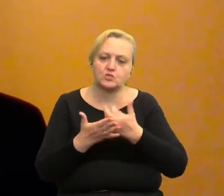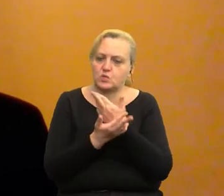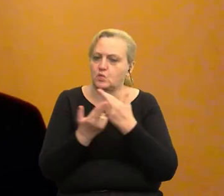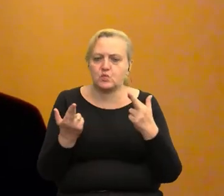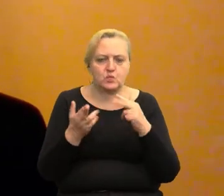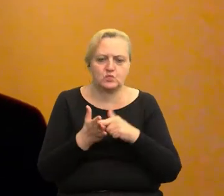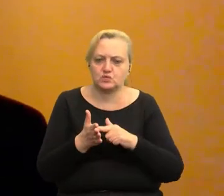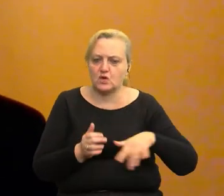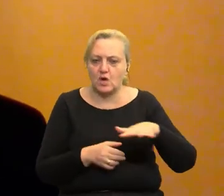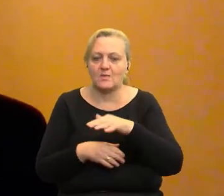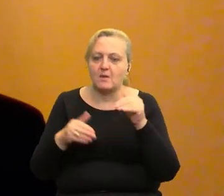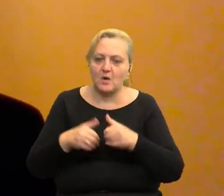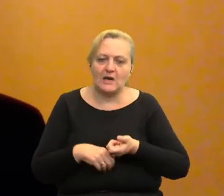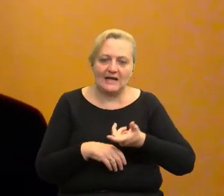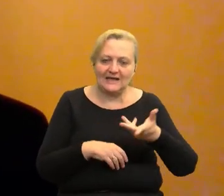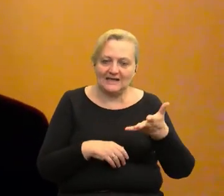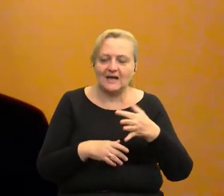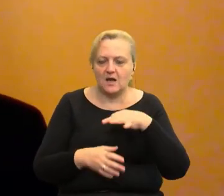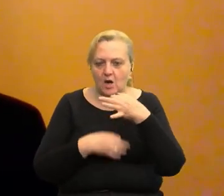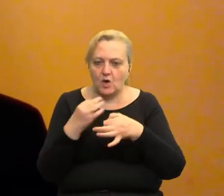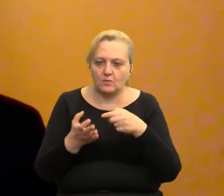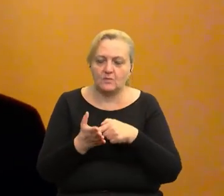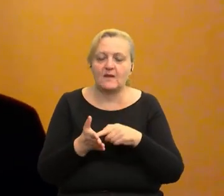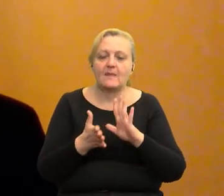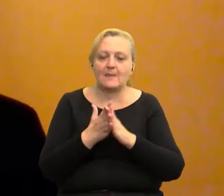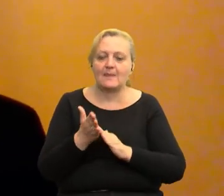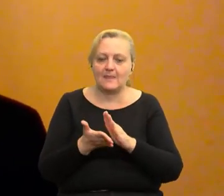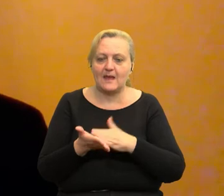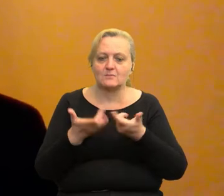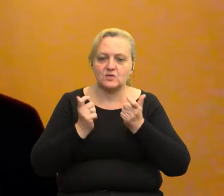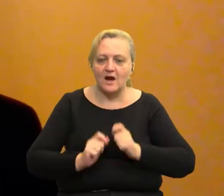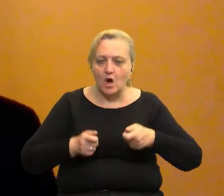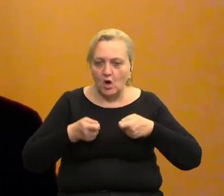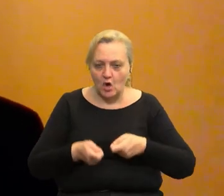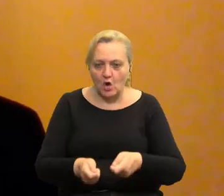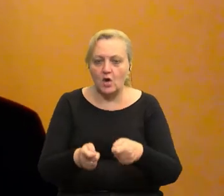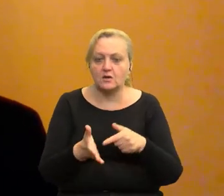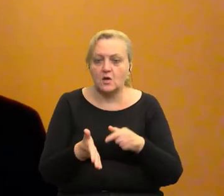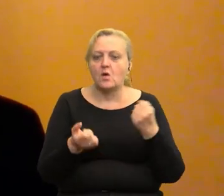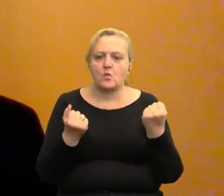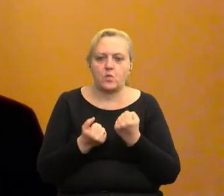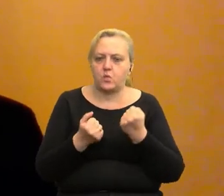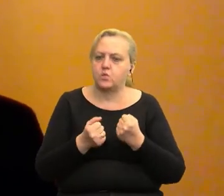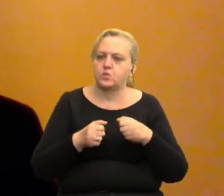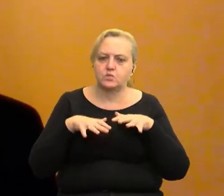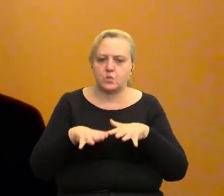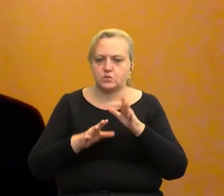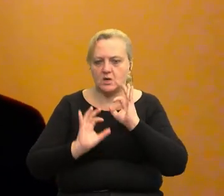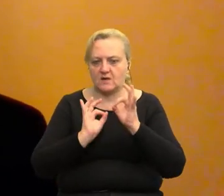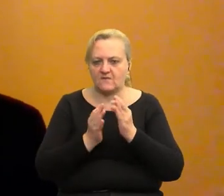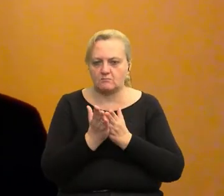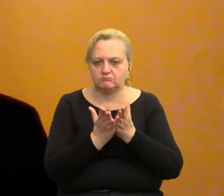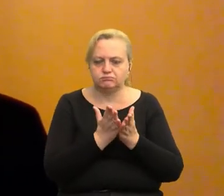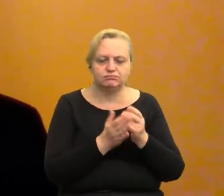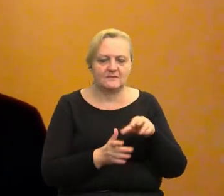Mogę wymienić kilka z nich, na przykład rolnictwo i w rolnictwie mamy bardzo szeroki spektrum wykorzystania tych danych. Od